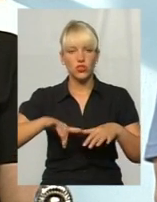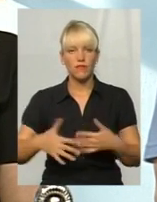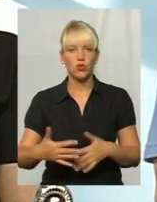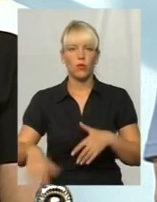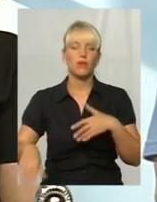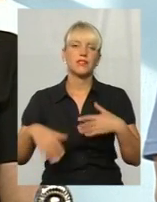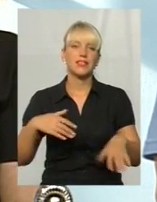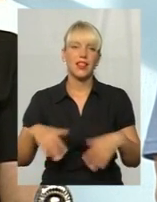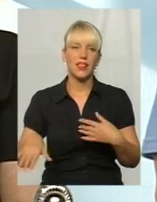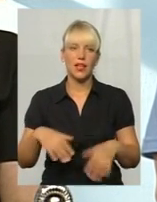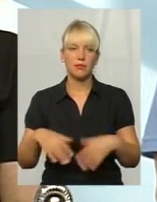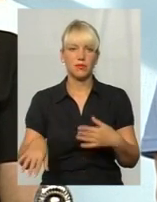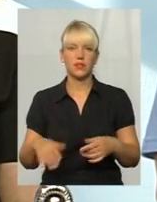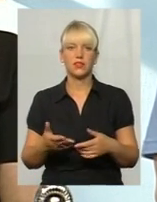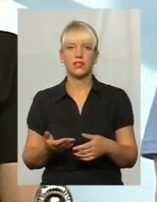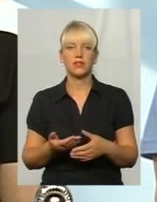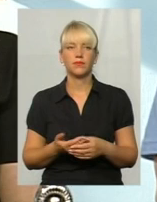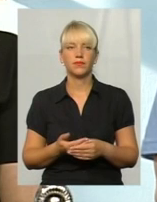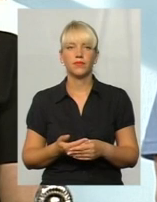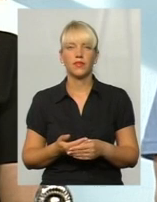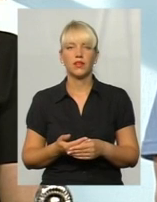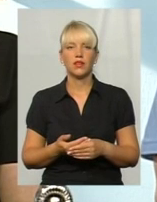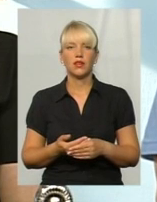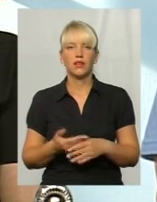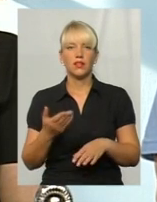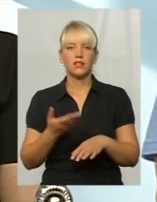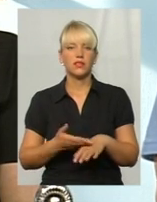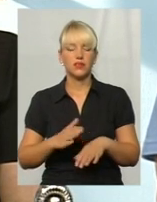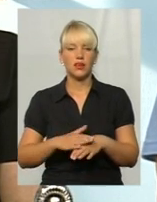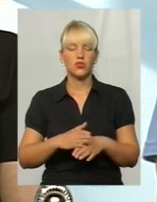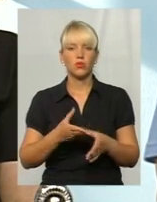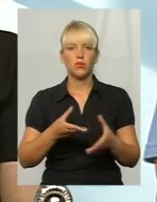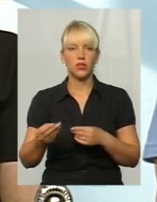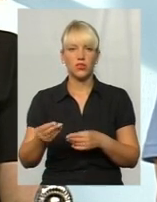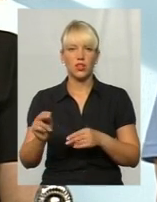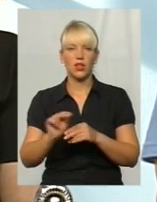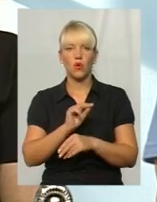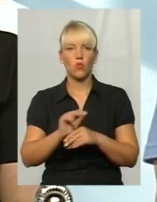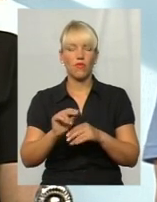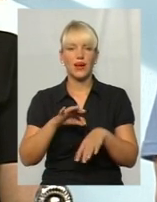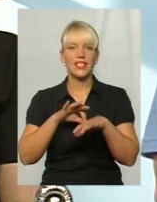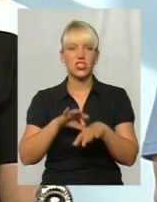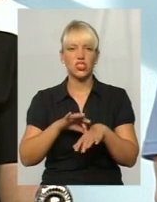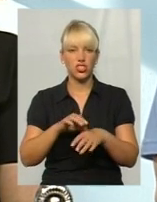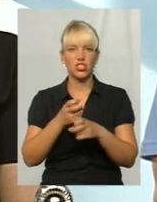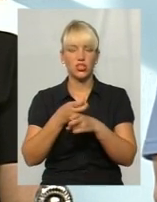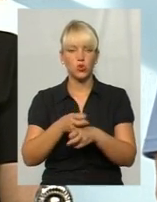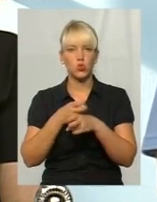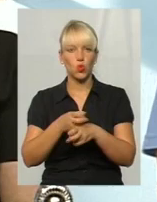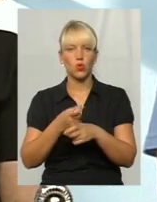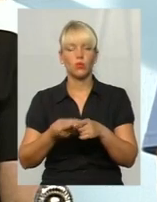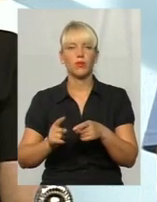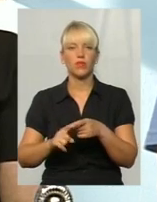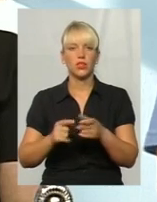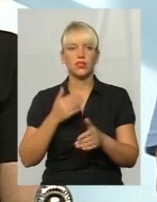слабкість, ярко виражена, тяжко піддаючіся лікування шкіри, суглобів. Взвертаються